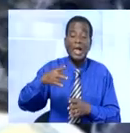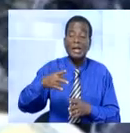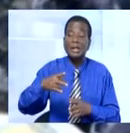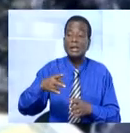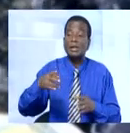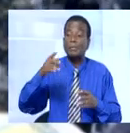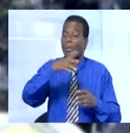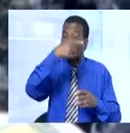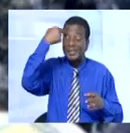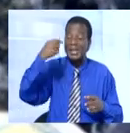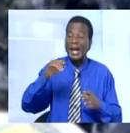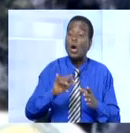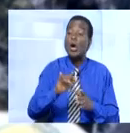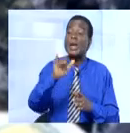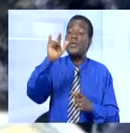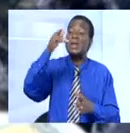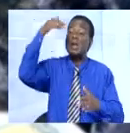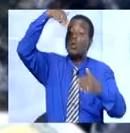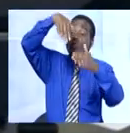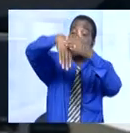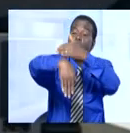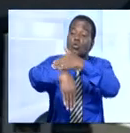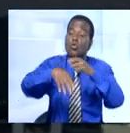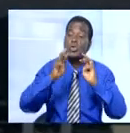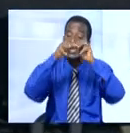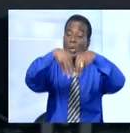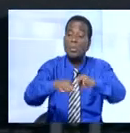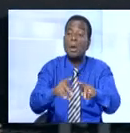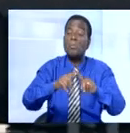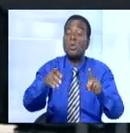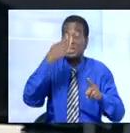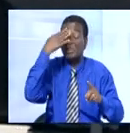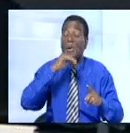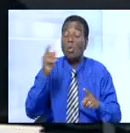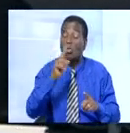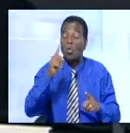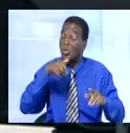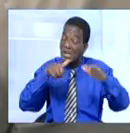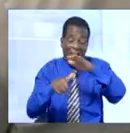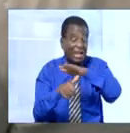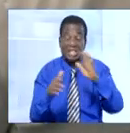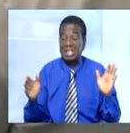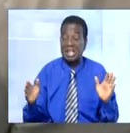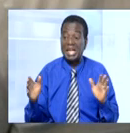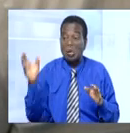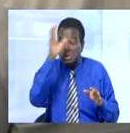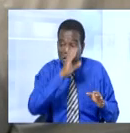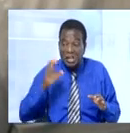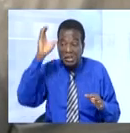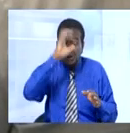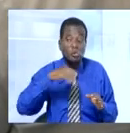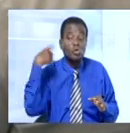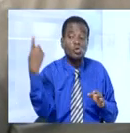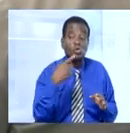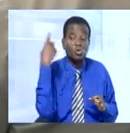repérés par satellite qui pourraient être des débris du Boeing MH370 de la Malaysia Airlines